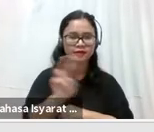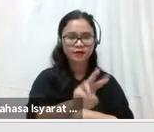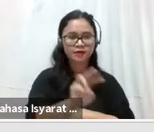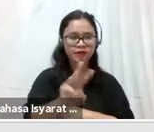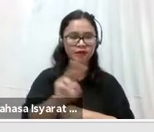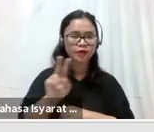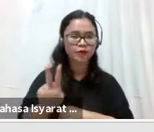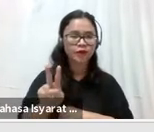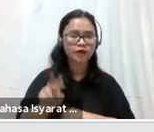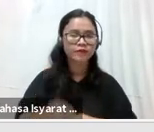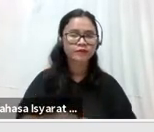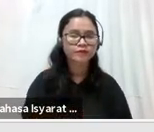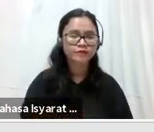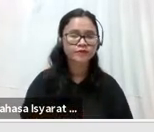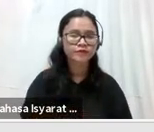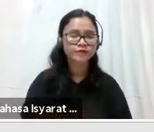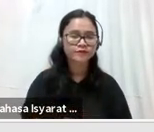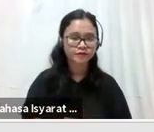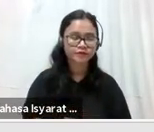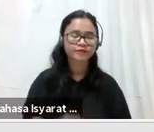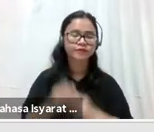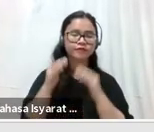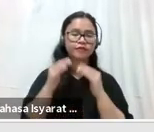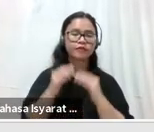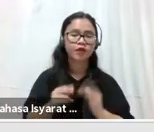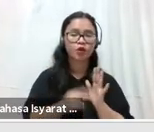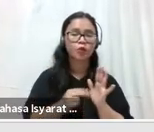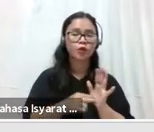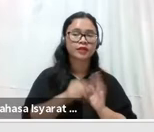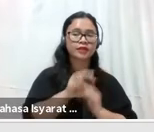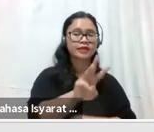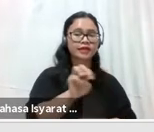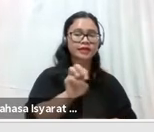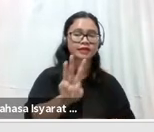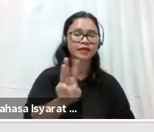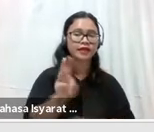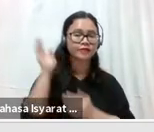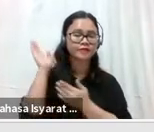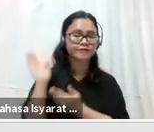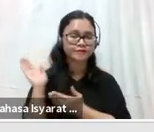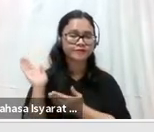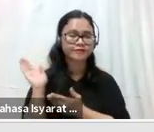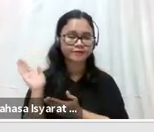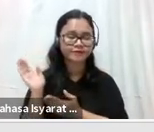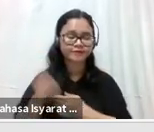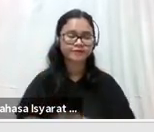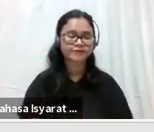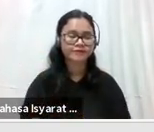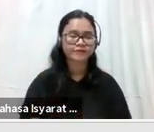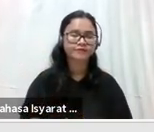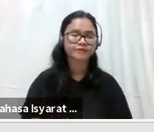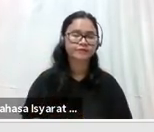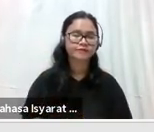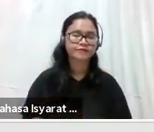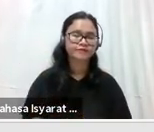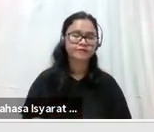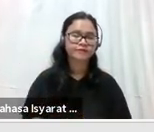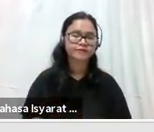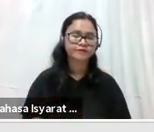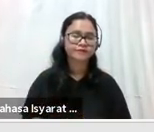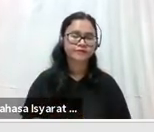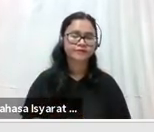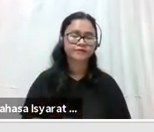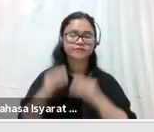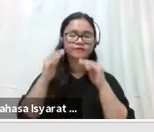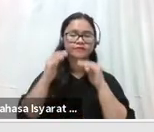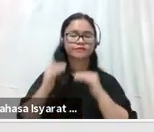Hartanu dalam kurung Individu. 33, Eka Adi Ilham Syah dalam kurung